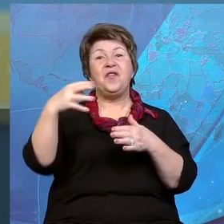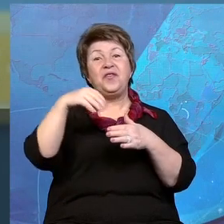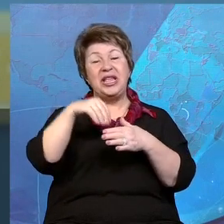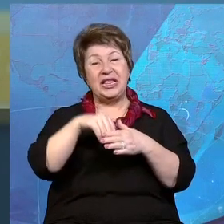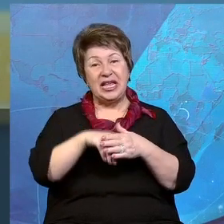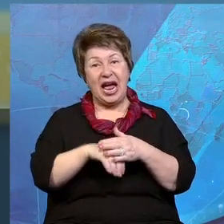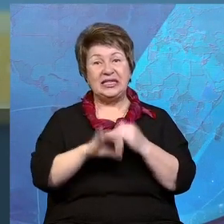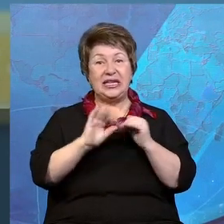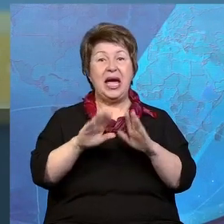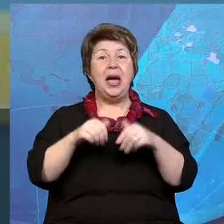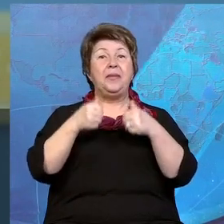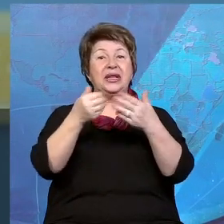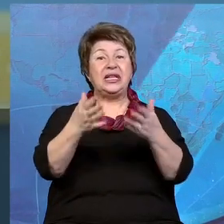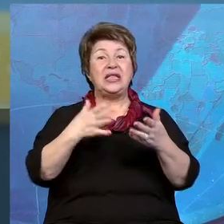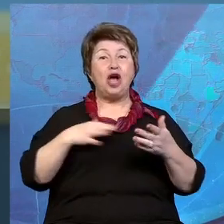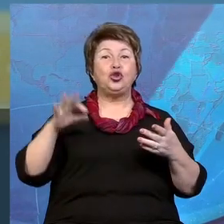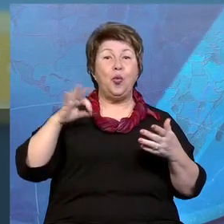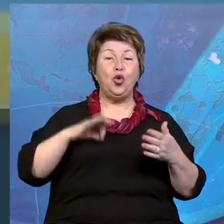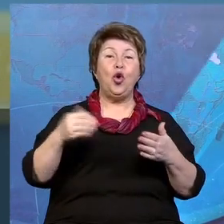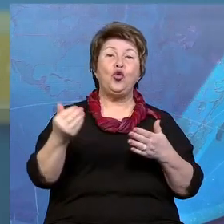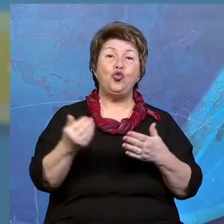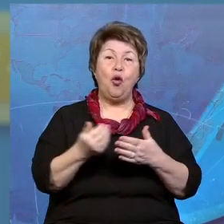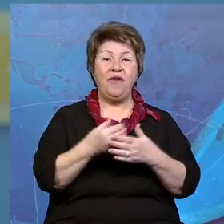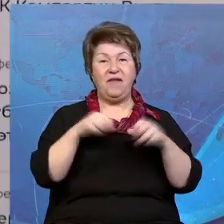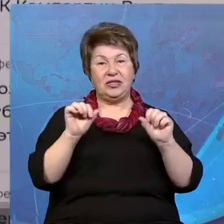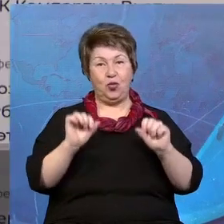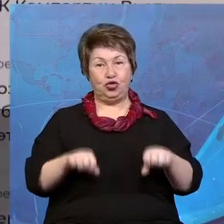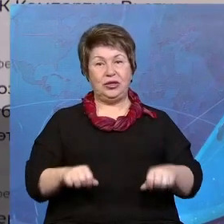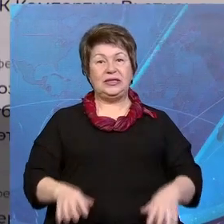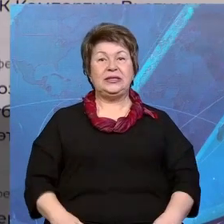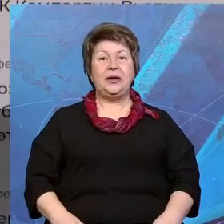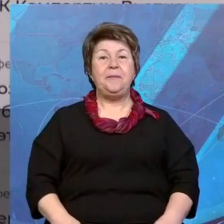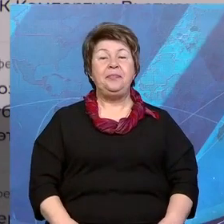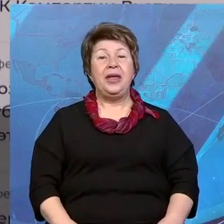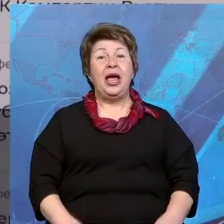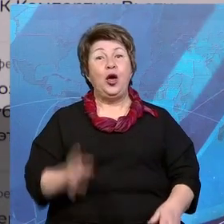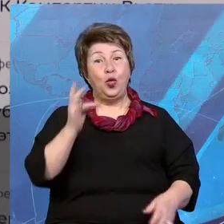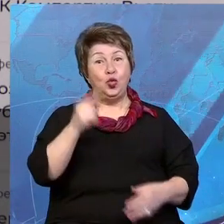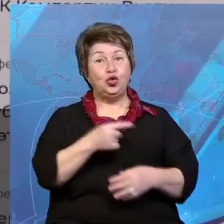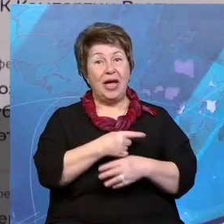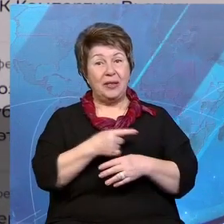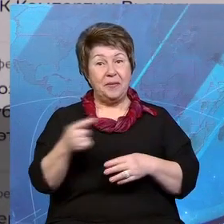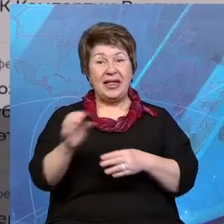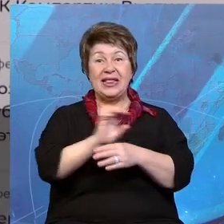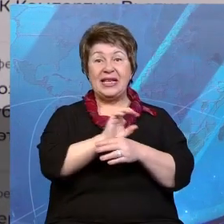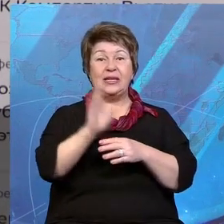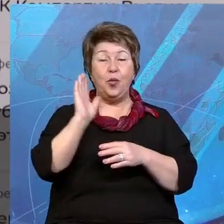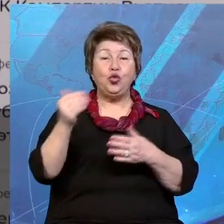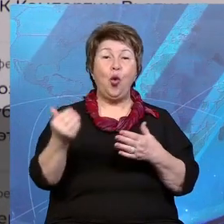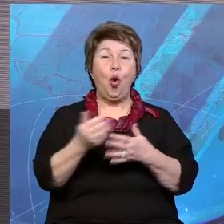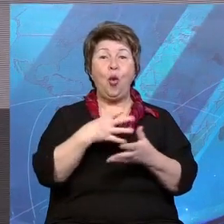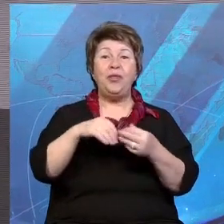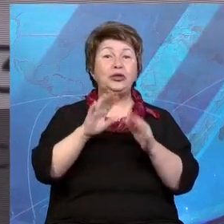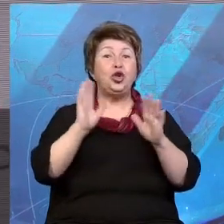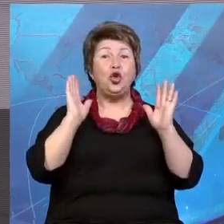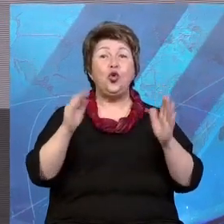и предоставлять нашим пользователям новые возможности. Стоит отметить, на сайте постоянно будут обновляться